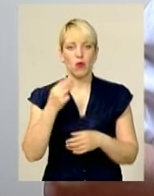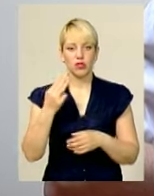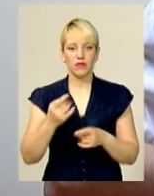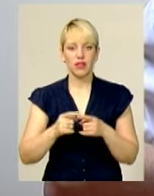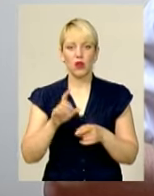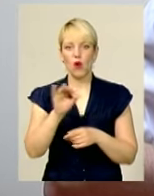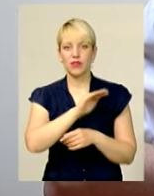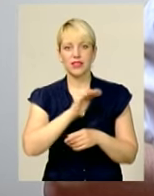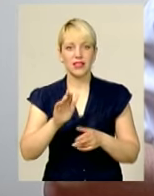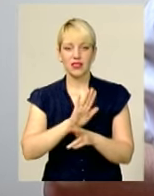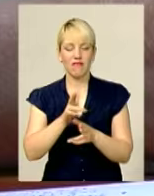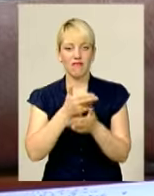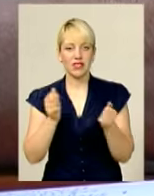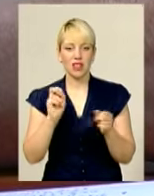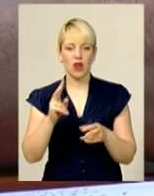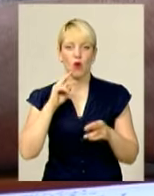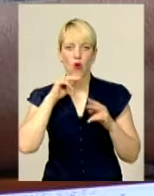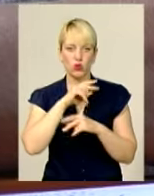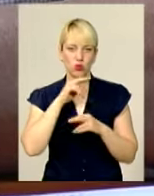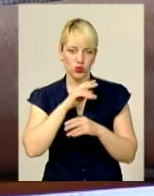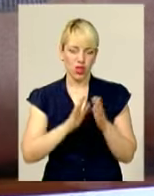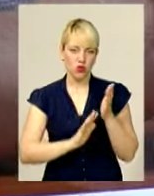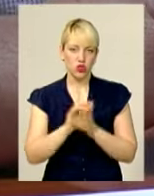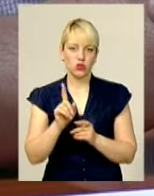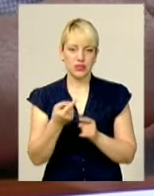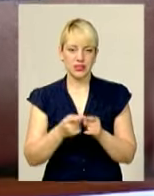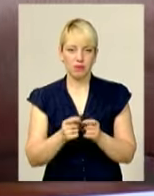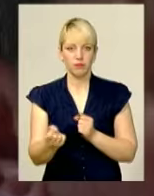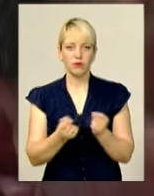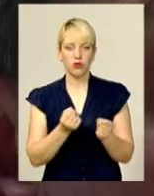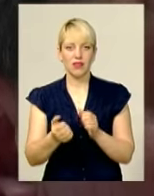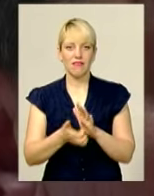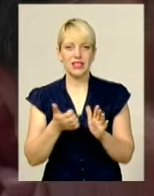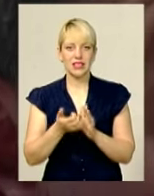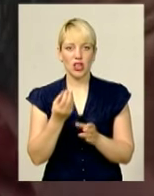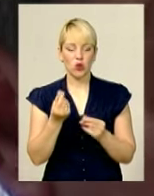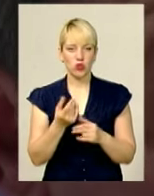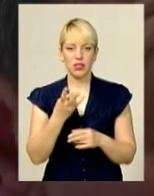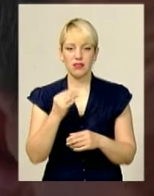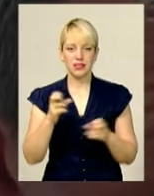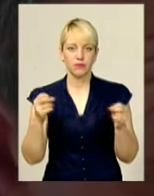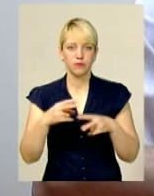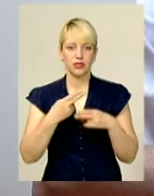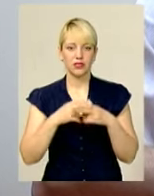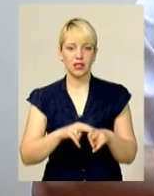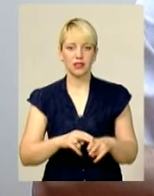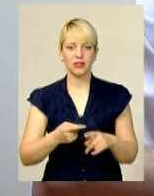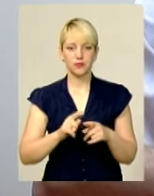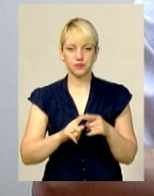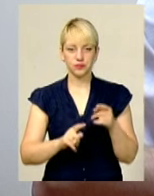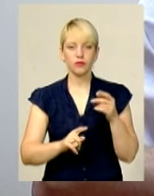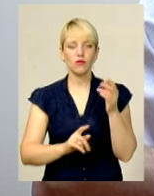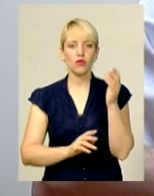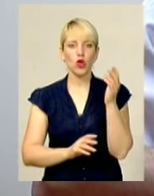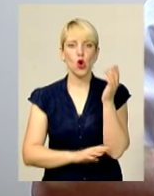офіційно не визнали утруйною рослиною. Тому, аби з ним боротися, не вистачає ані коштів, ані спецтехніки. Рослина стала